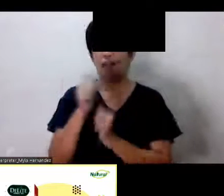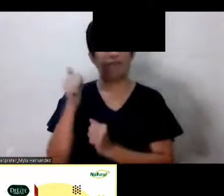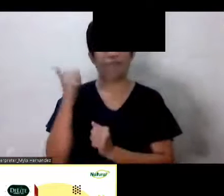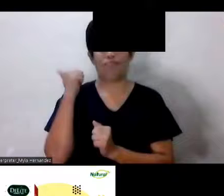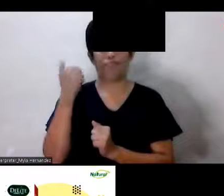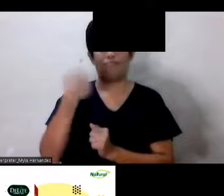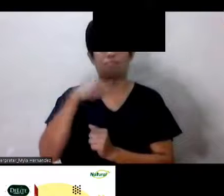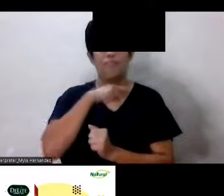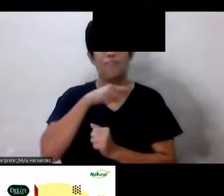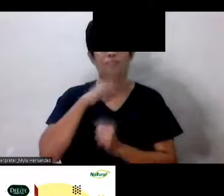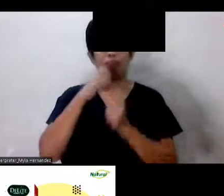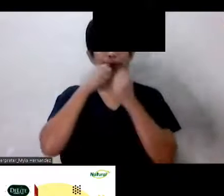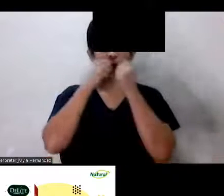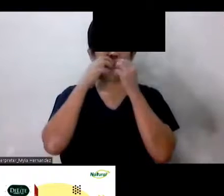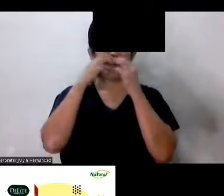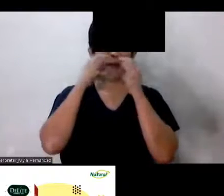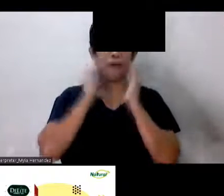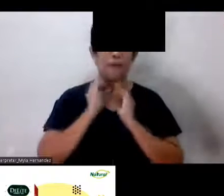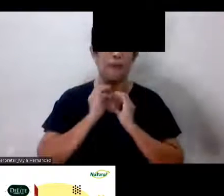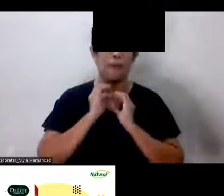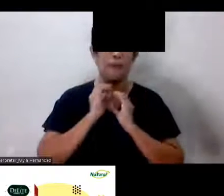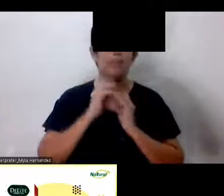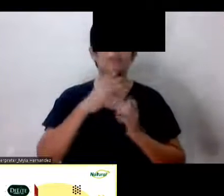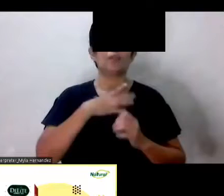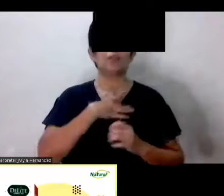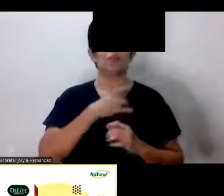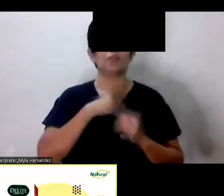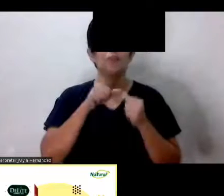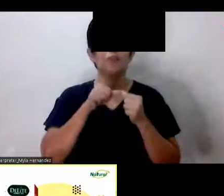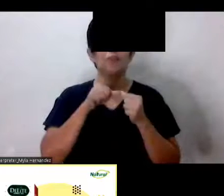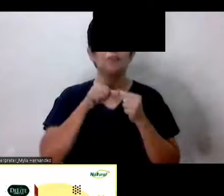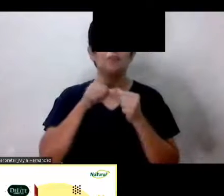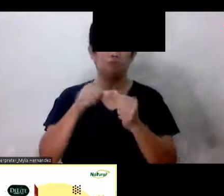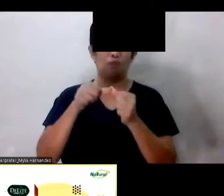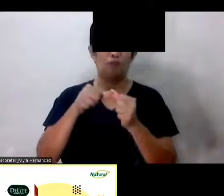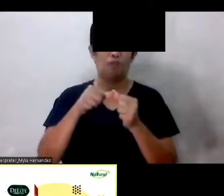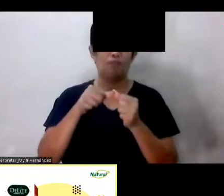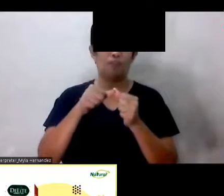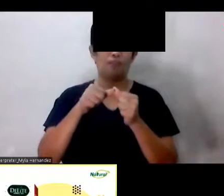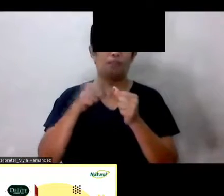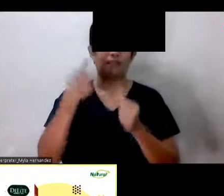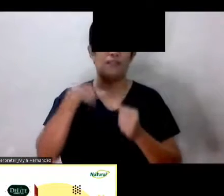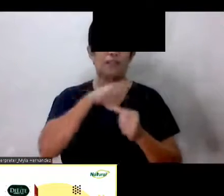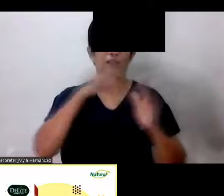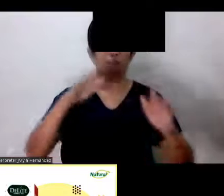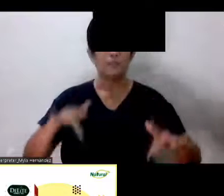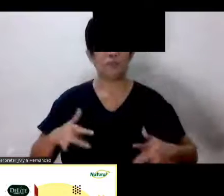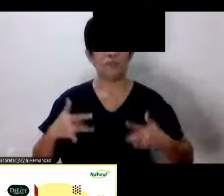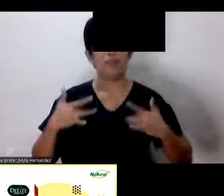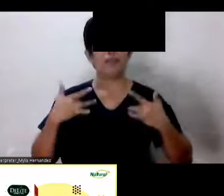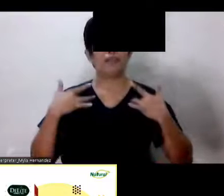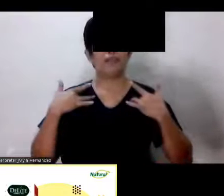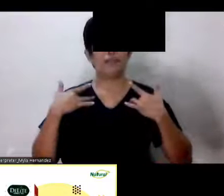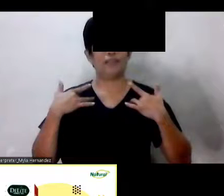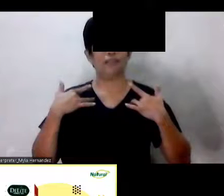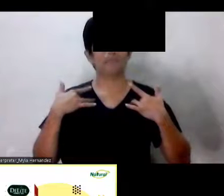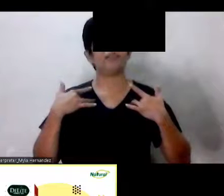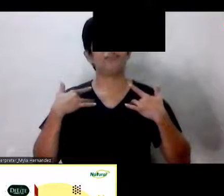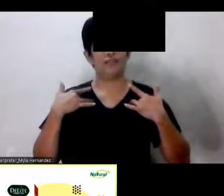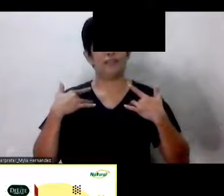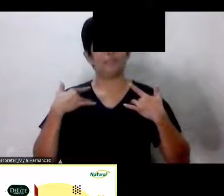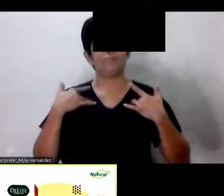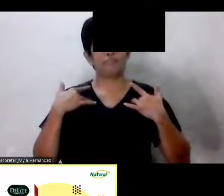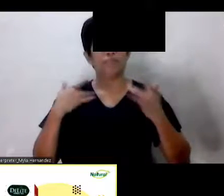Okay Gusto nila tayong magpatulay sa ating buhay At mabuhay Ng ating